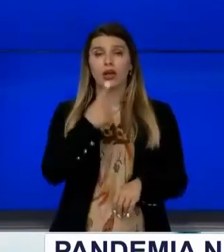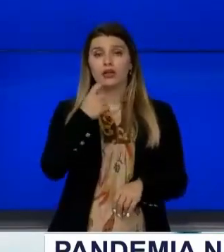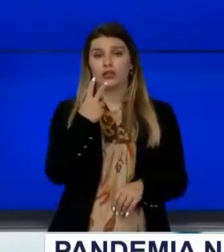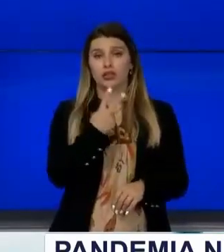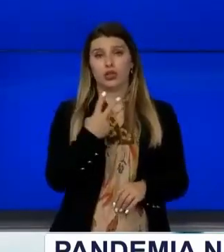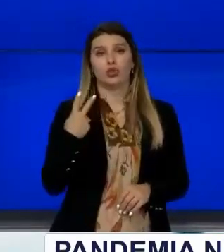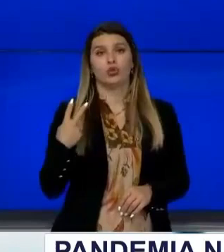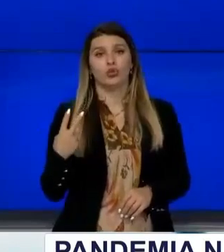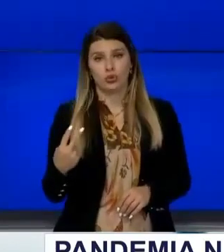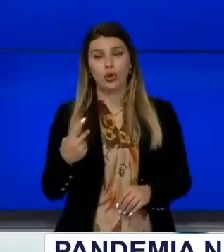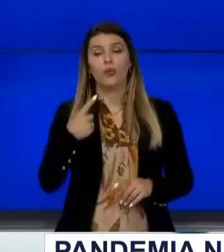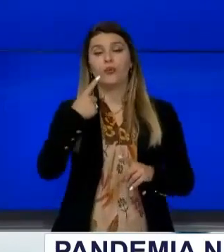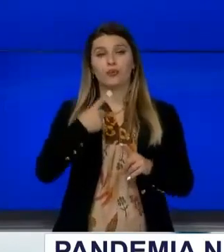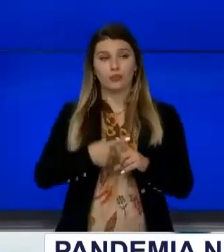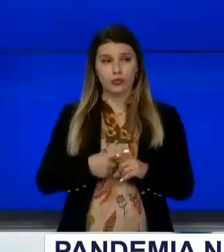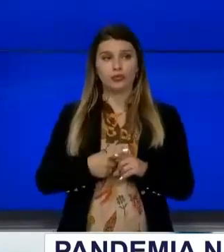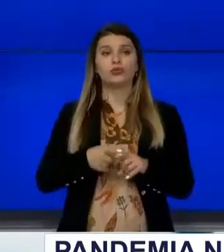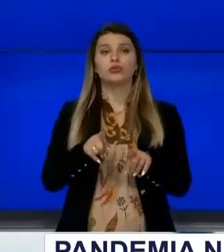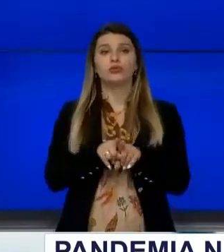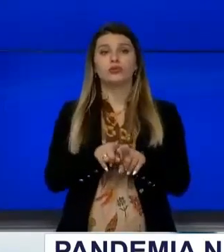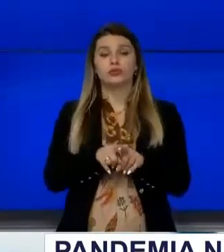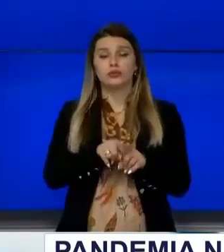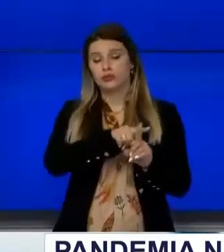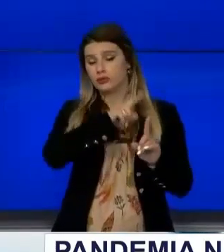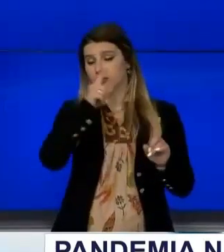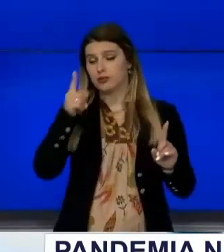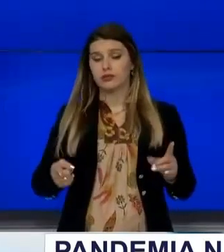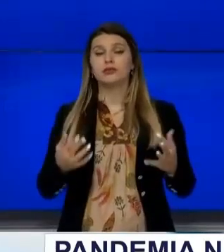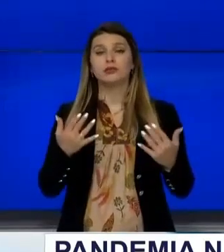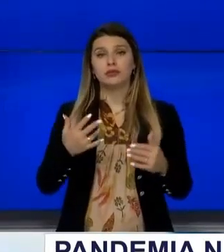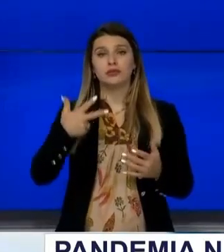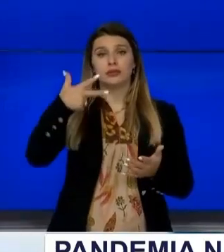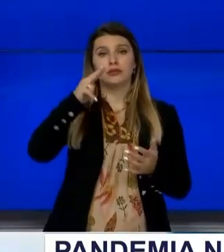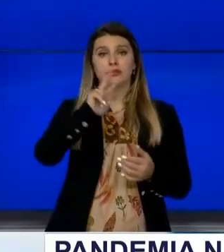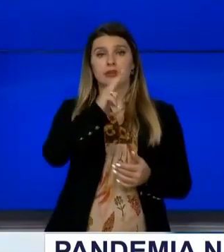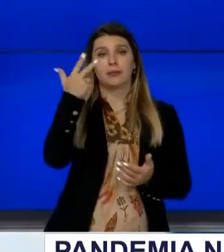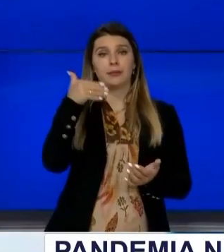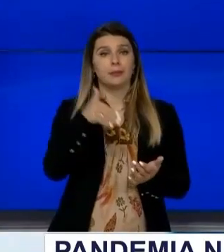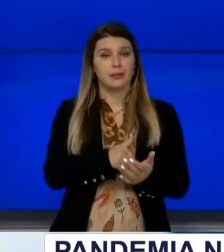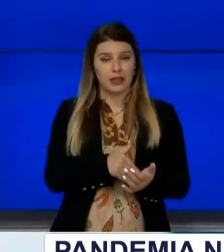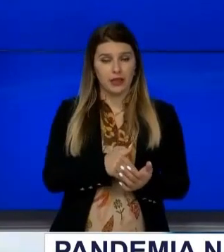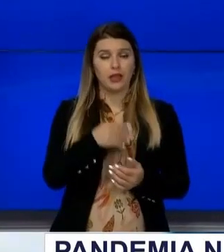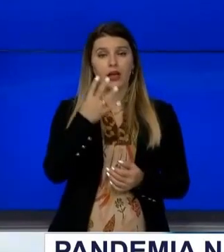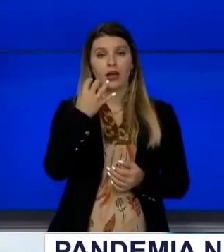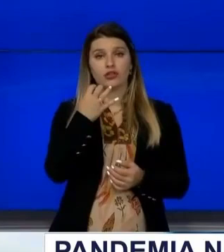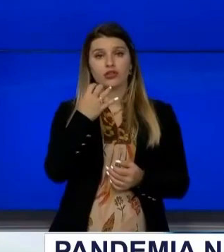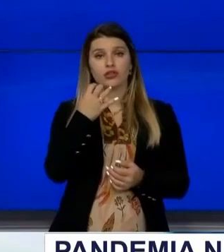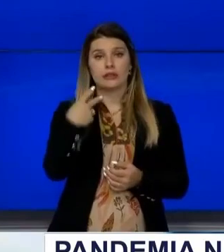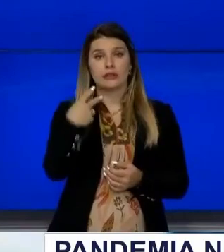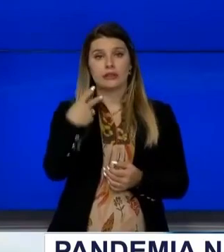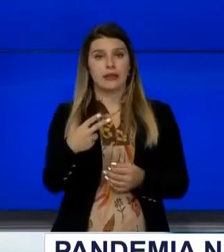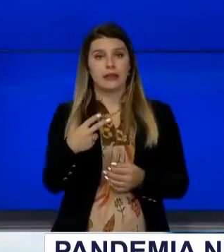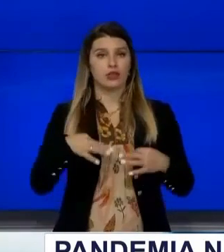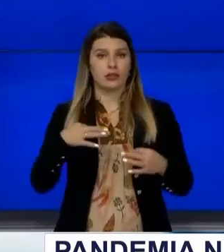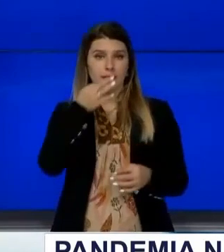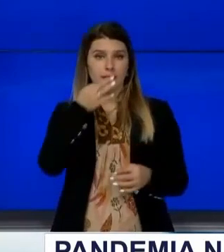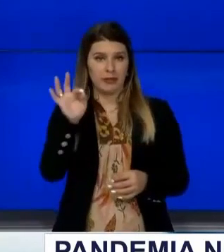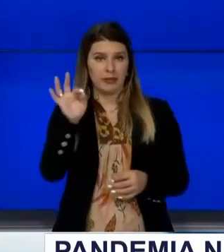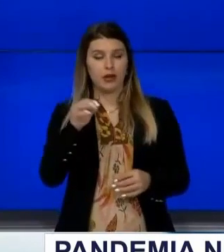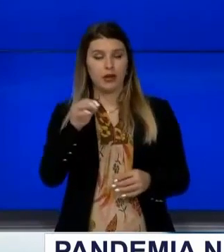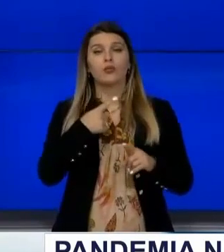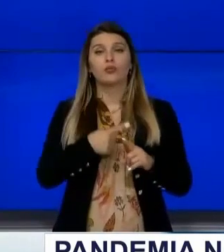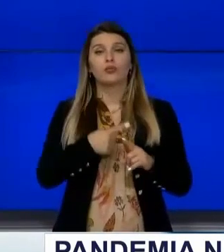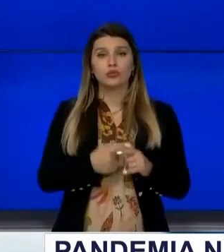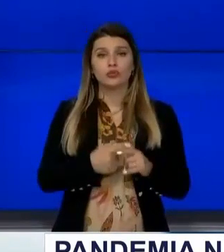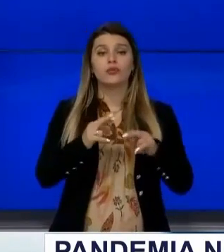Ndërisa numri për gjithshëm i të shëruarve dherje mësot është gjithsej 3.420 raste Kurse numri i